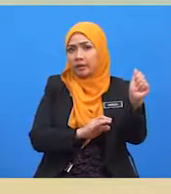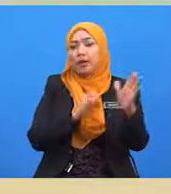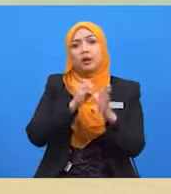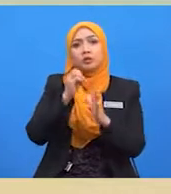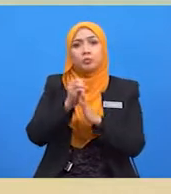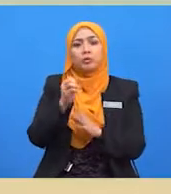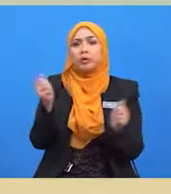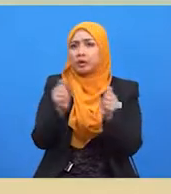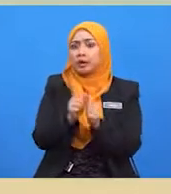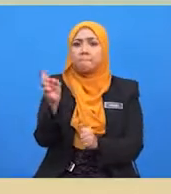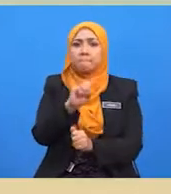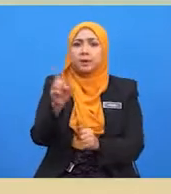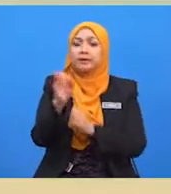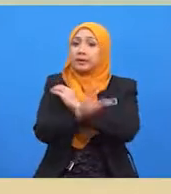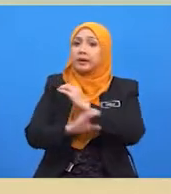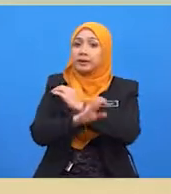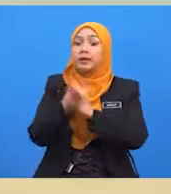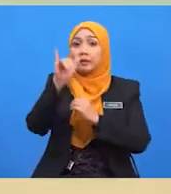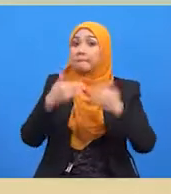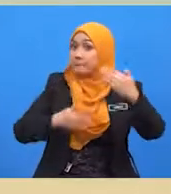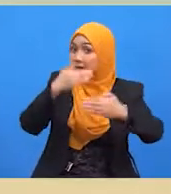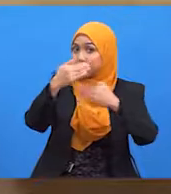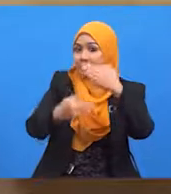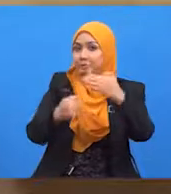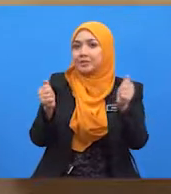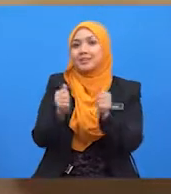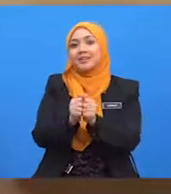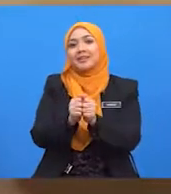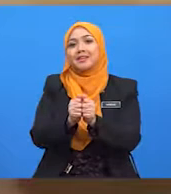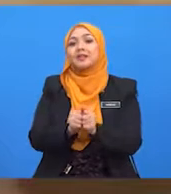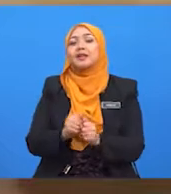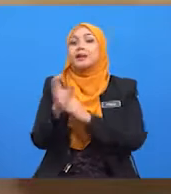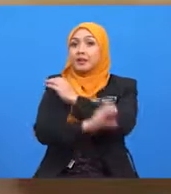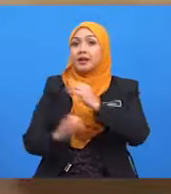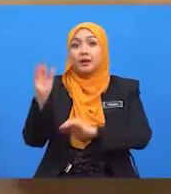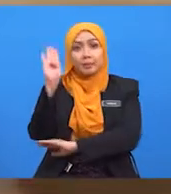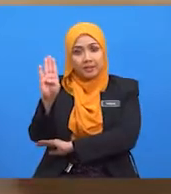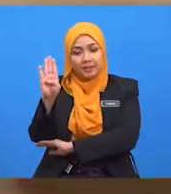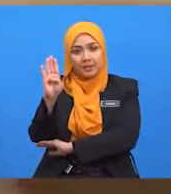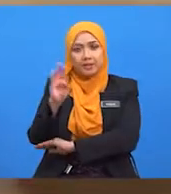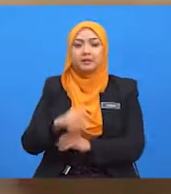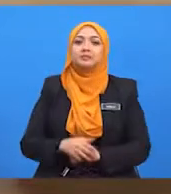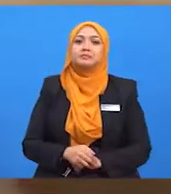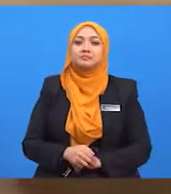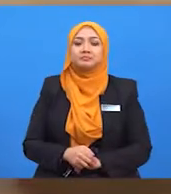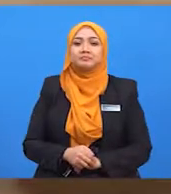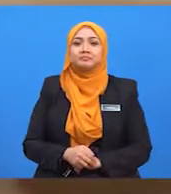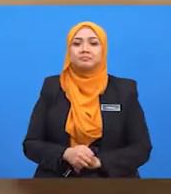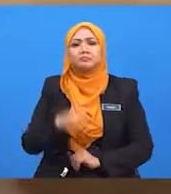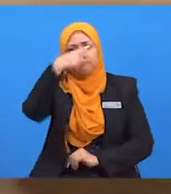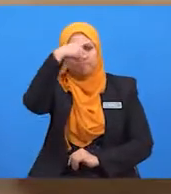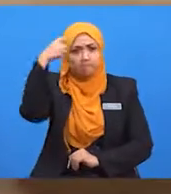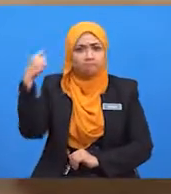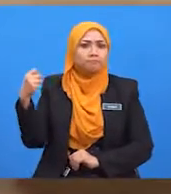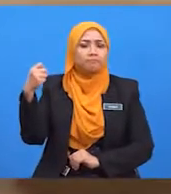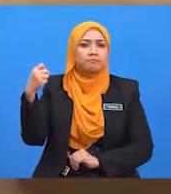jawapannya sudah pasti tidak kerana industri otomobil di negara B tiada